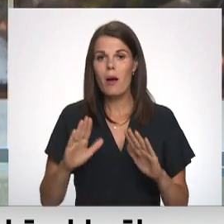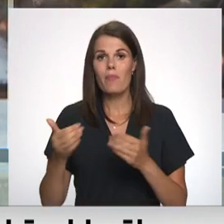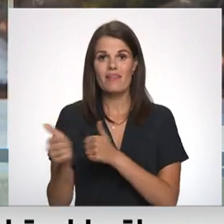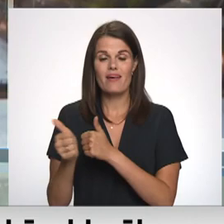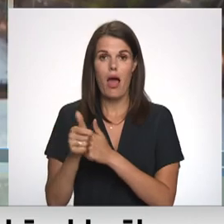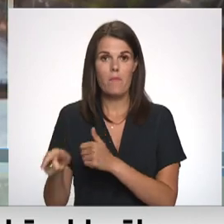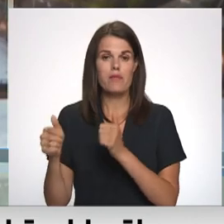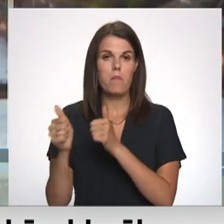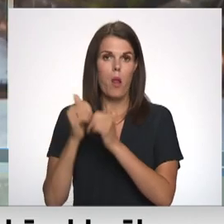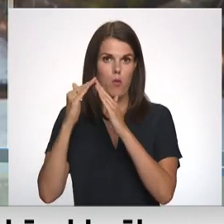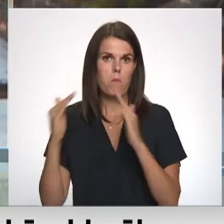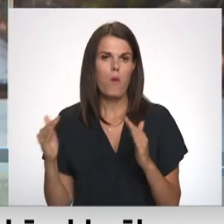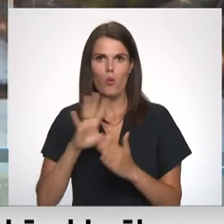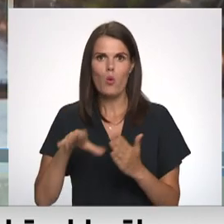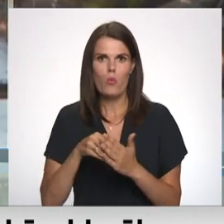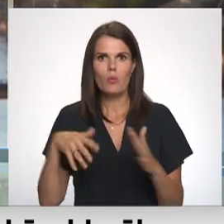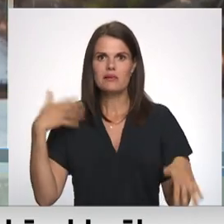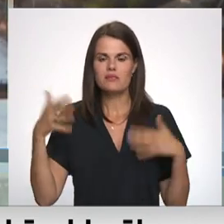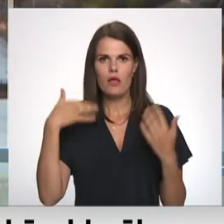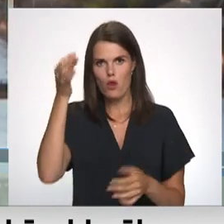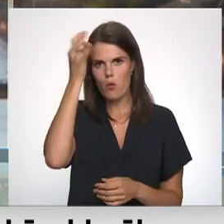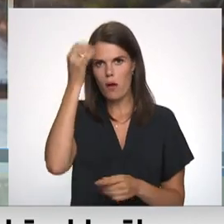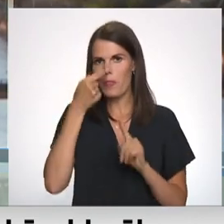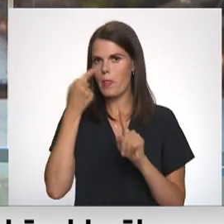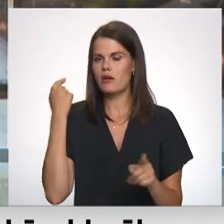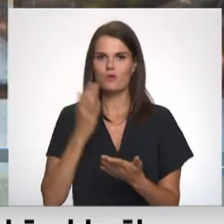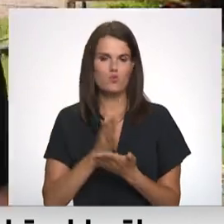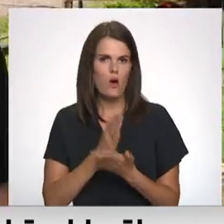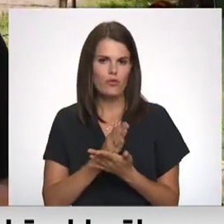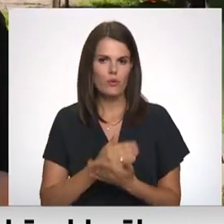mājas joprojām ar satraukumu atceras nesenos notikumus.